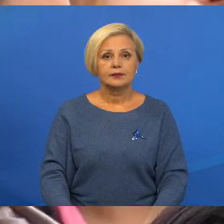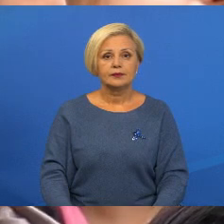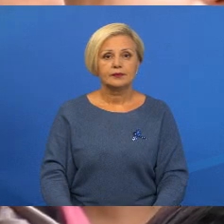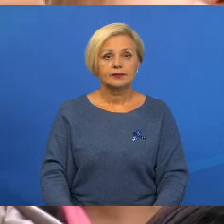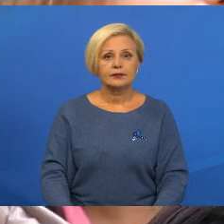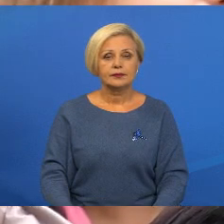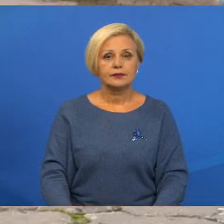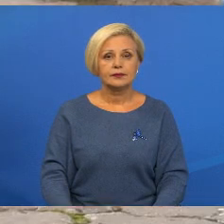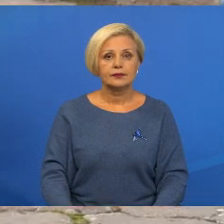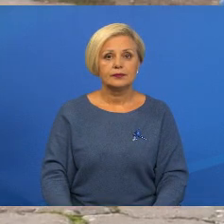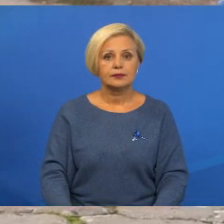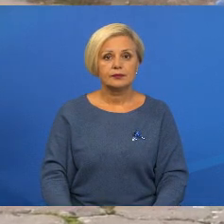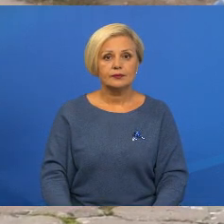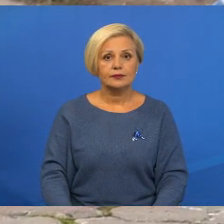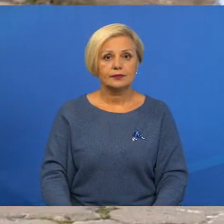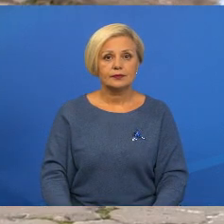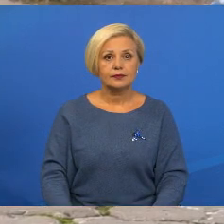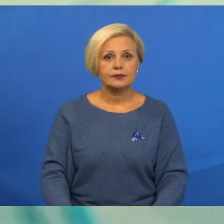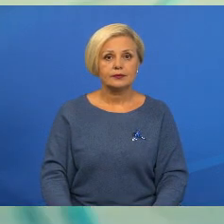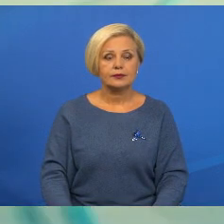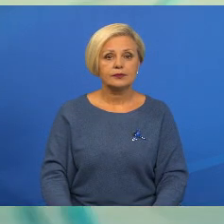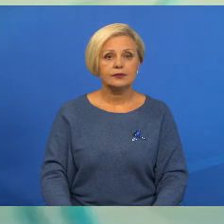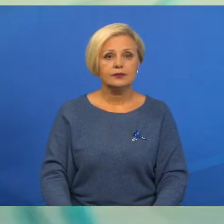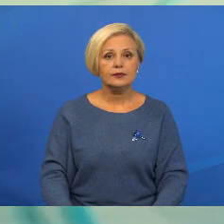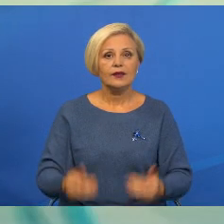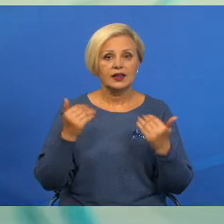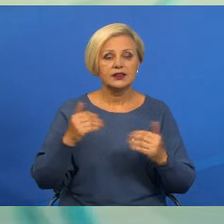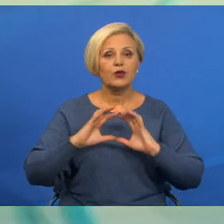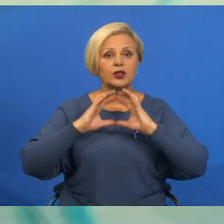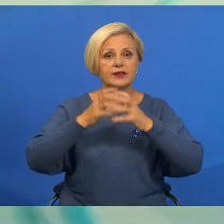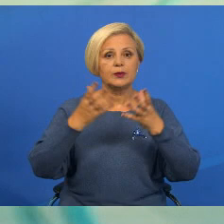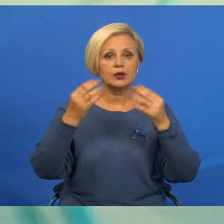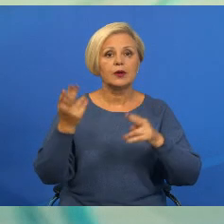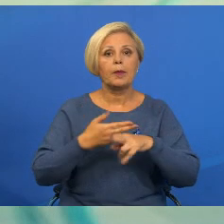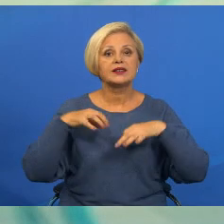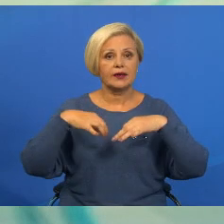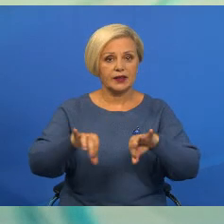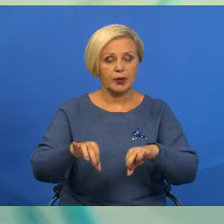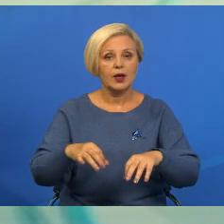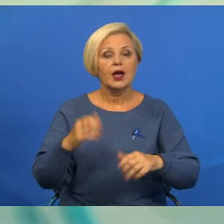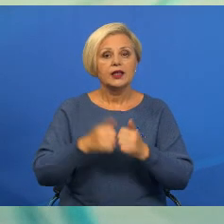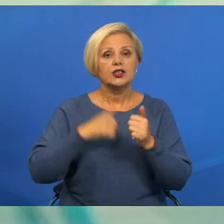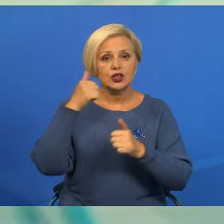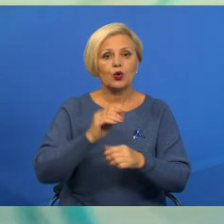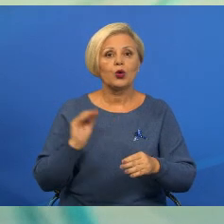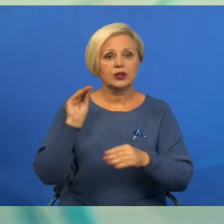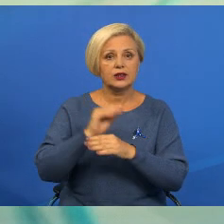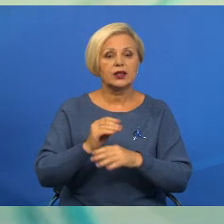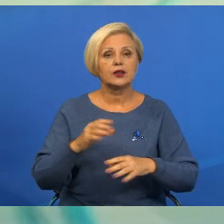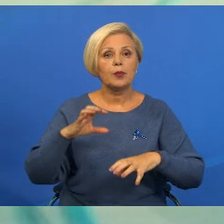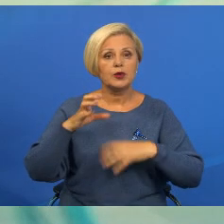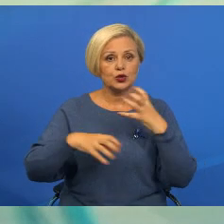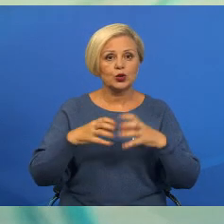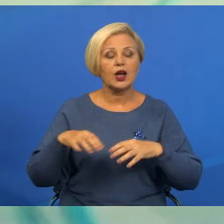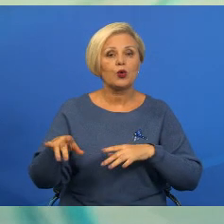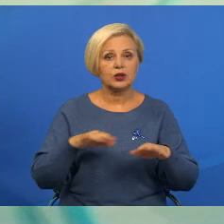Лупиненко, Игорь Марышенко, телерадиокомпания «Гомель». Сегодня сусветный день без автомобиля. Что год долучается до международной акции